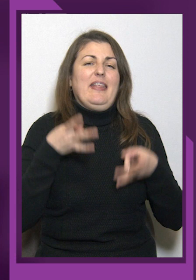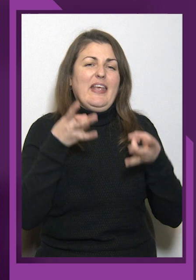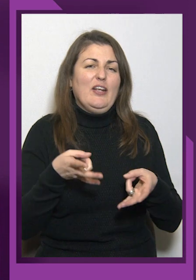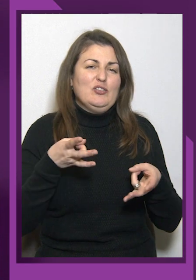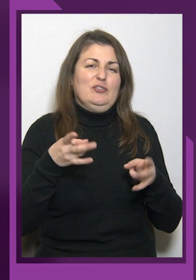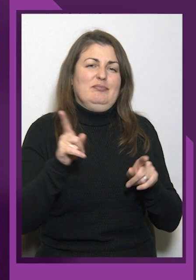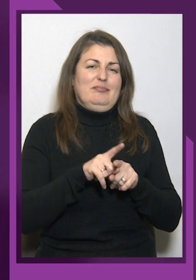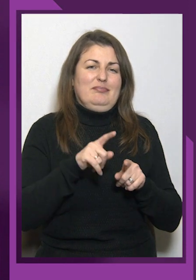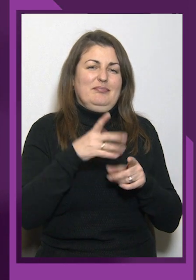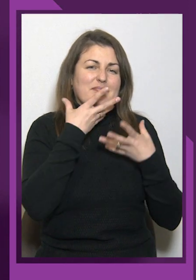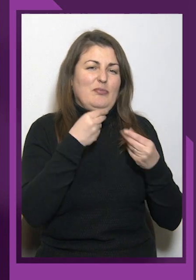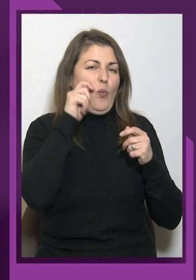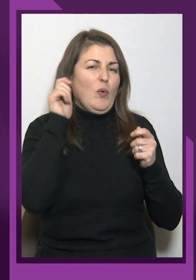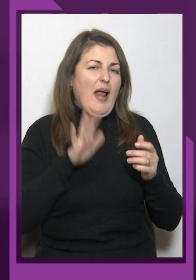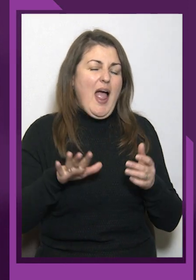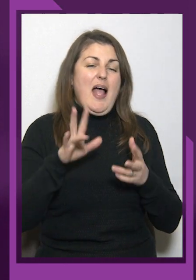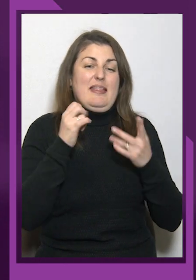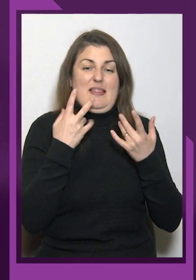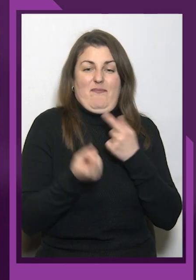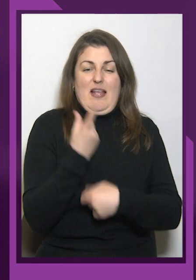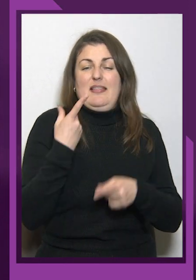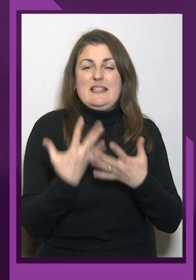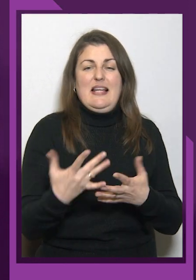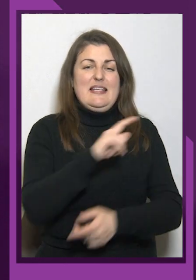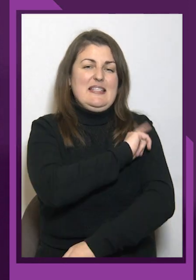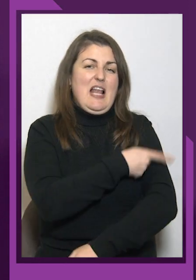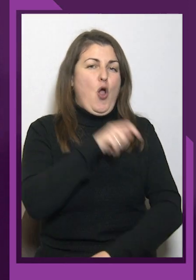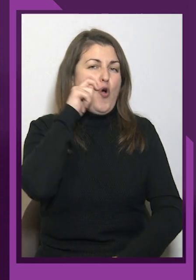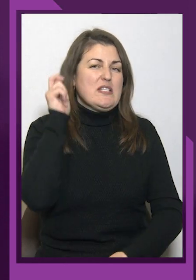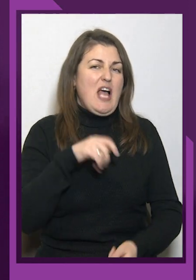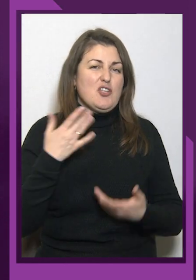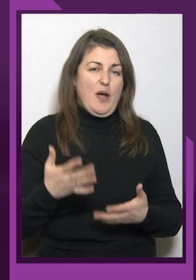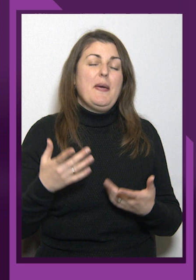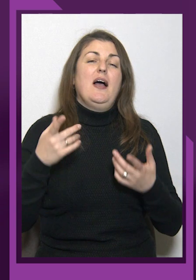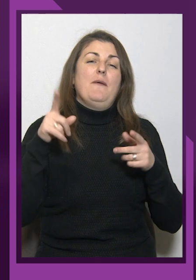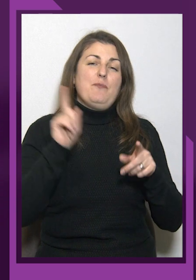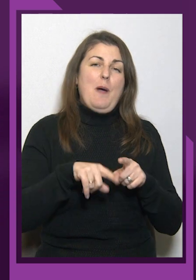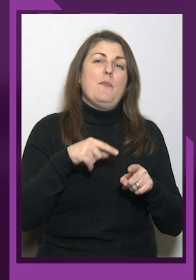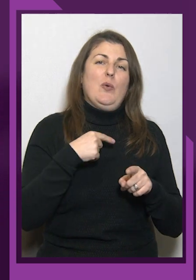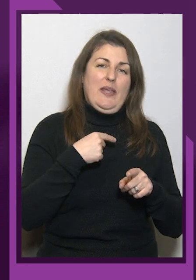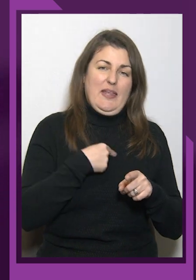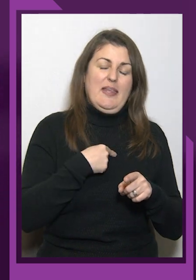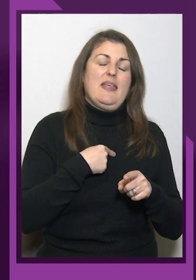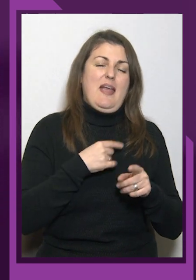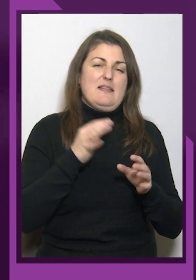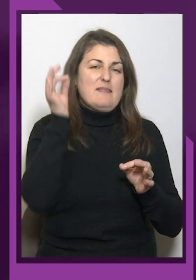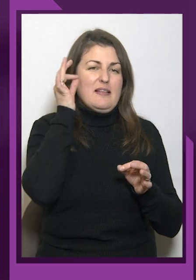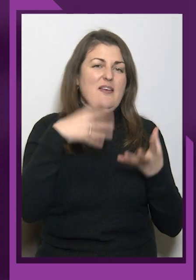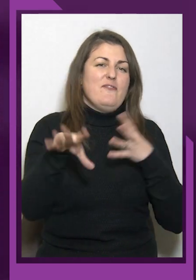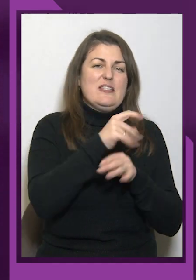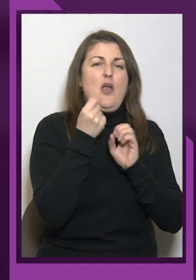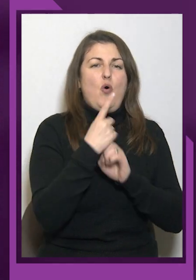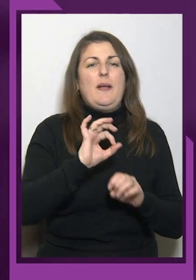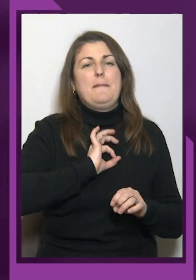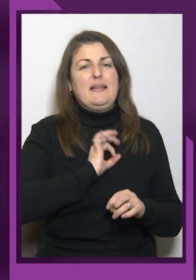тендітні українки виявляються настільки сильними козачками. Тому тут я пропоную згадати ще раз всі 11